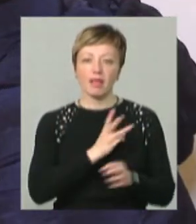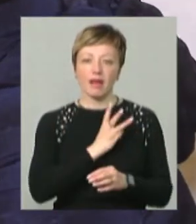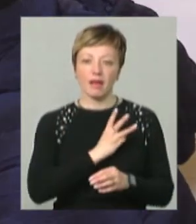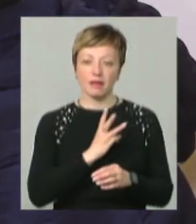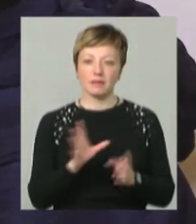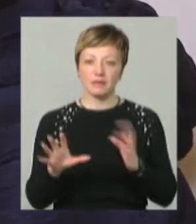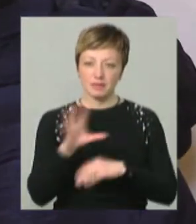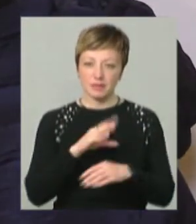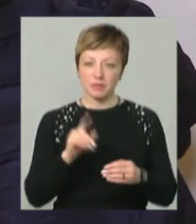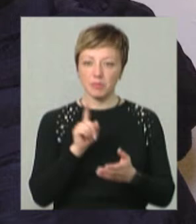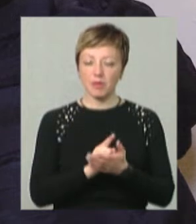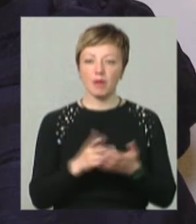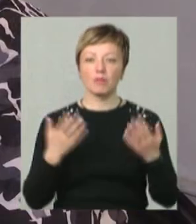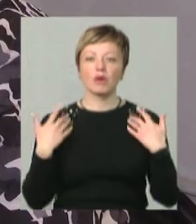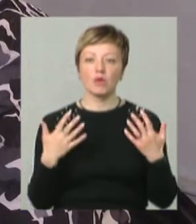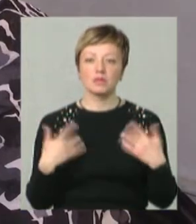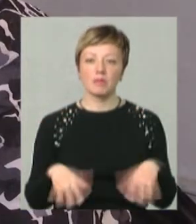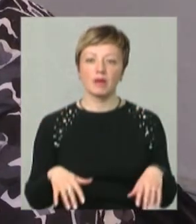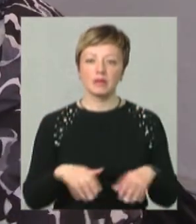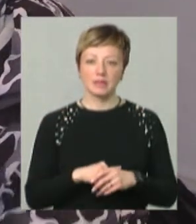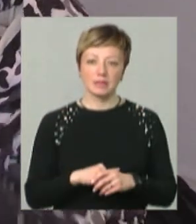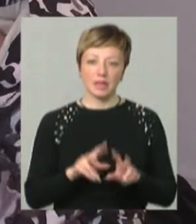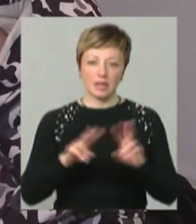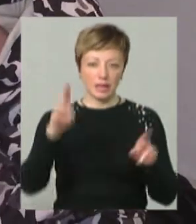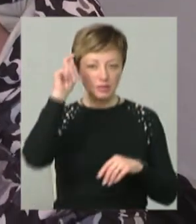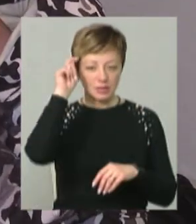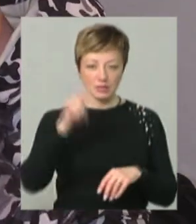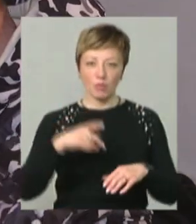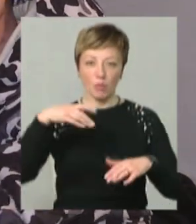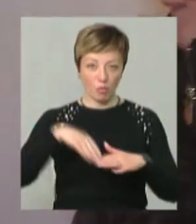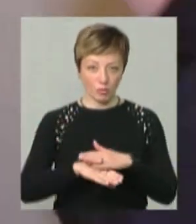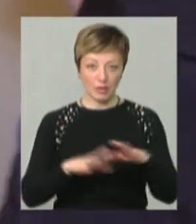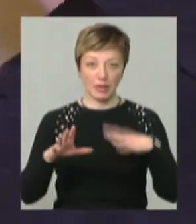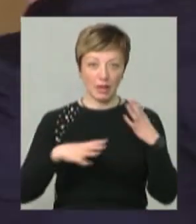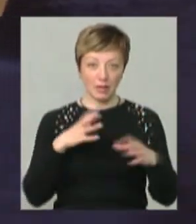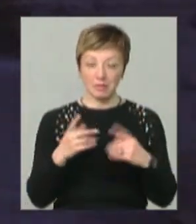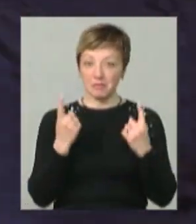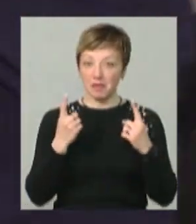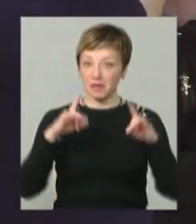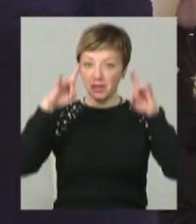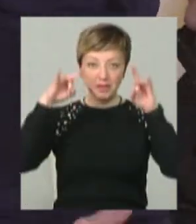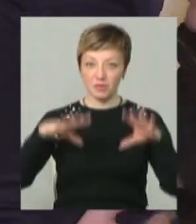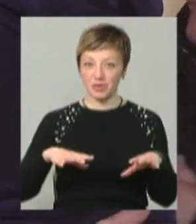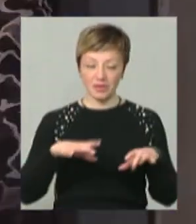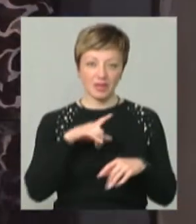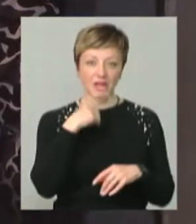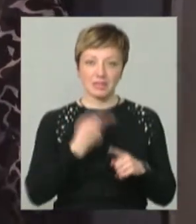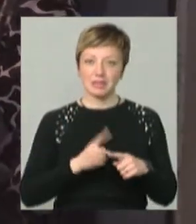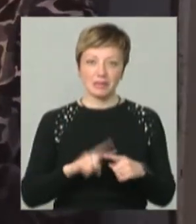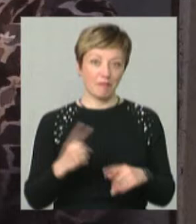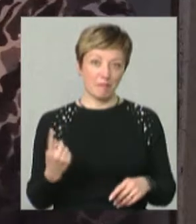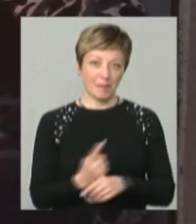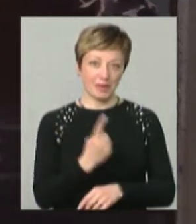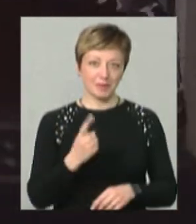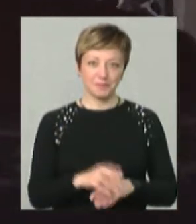Всі ми маємо розслаблятися. Для Сергія подібний тренінг у бомбосховищі став великою несподіванкою. Каже, це було